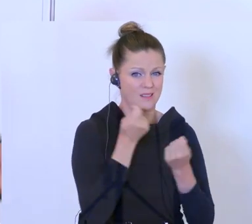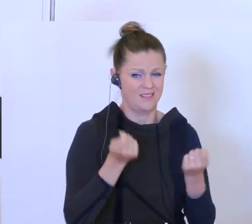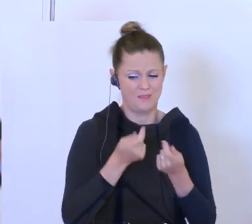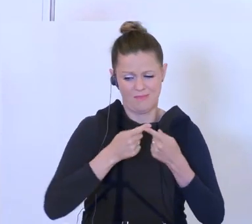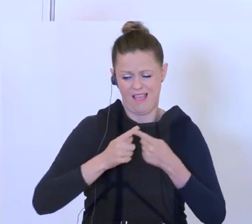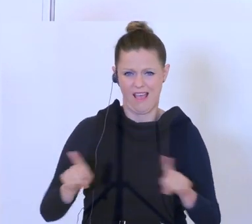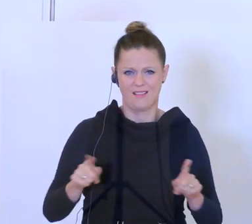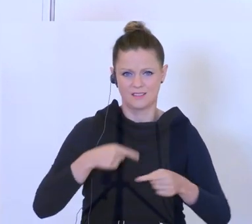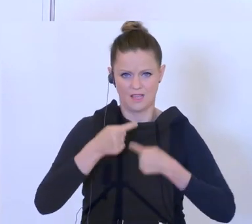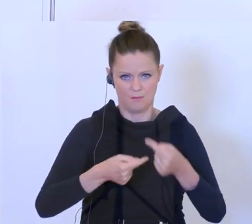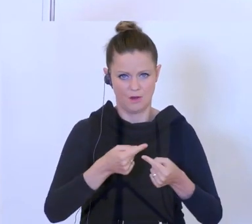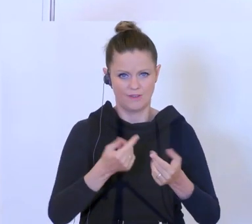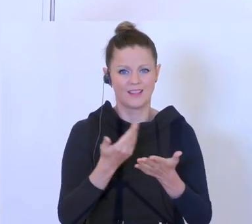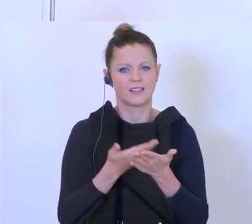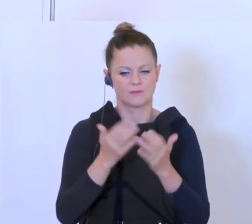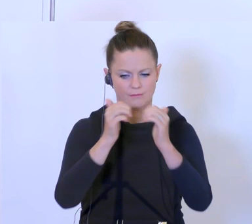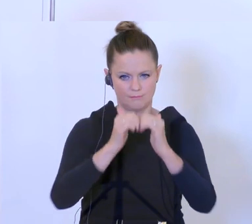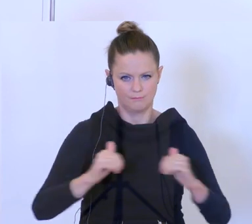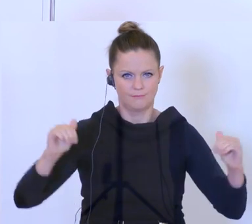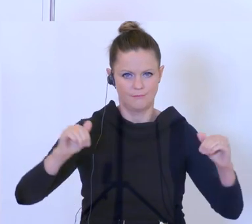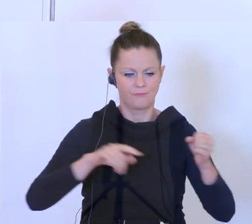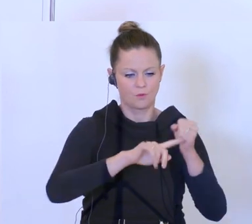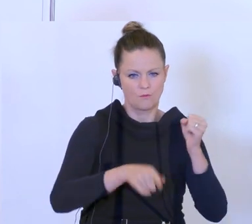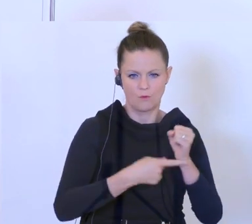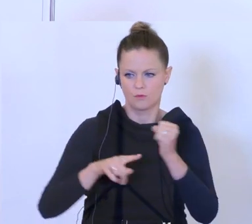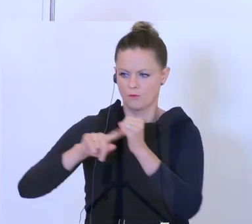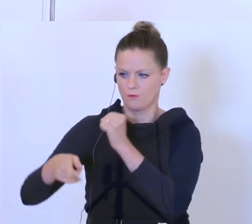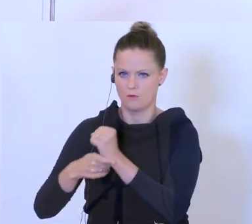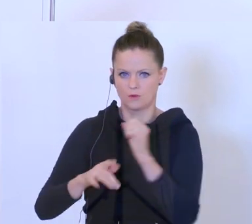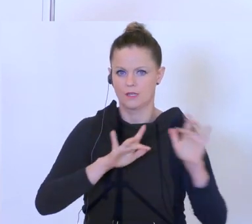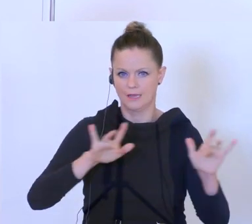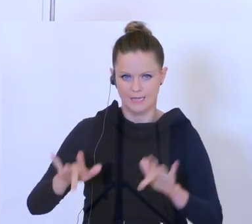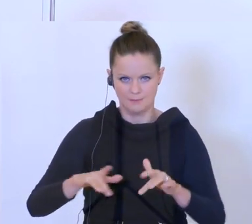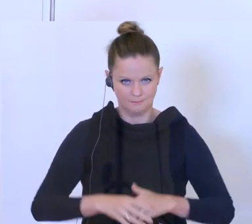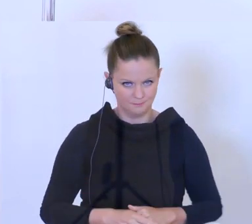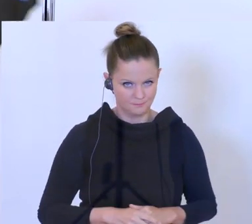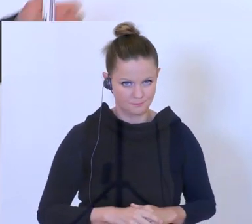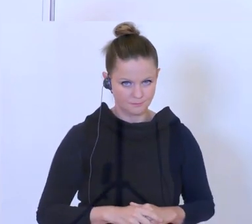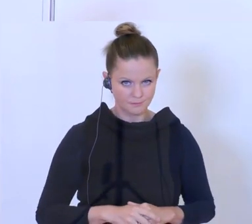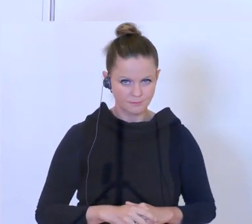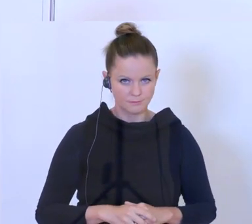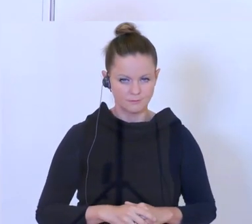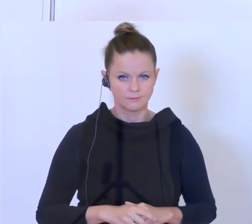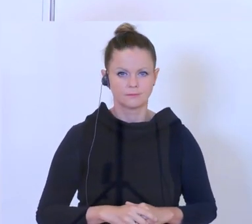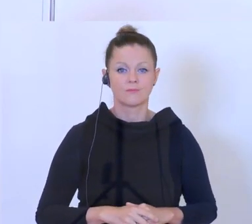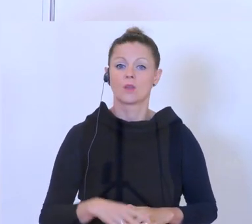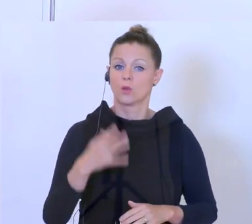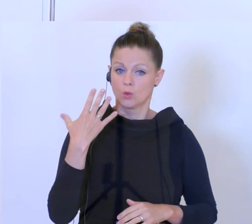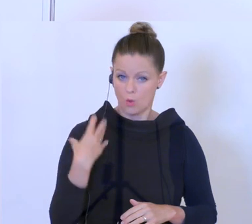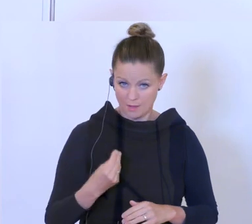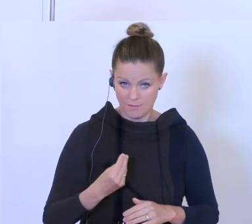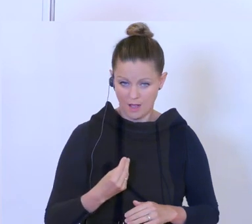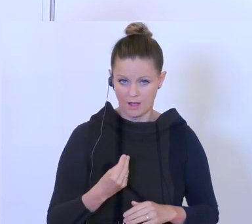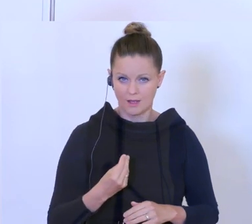und deshalb haben wir hier jetzt zwei verschiedene Fonds geschaffen. Als Überleitung noch einmal, ich finde,